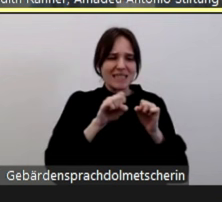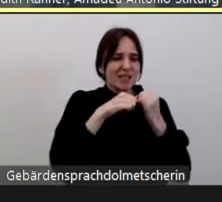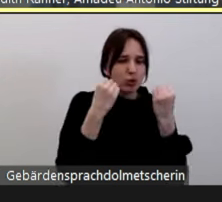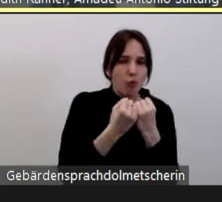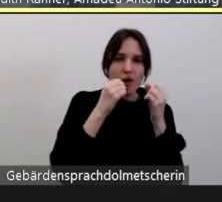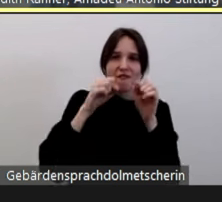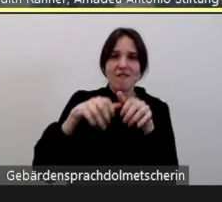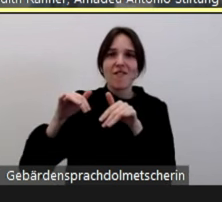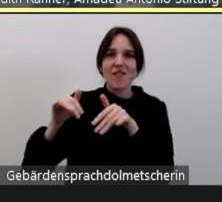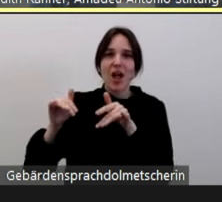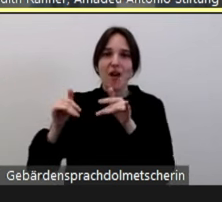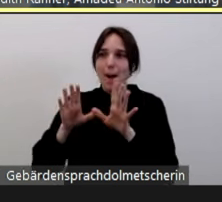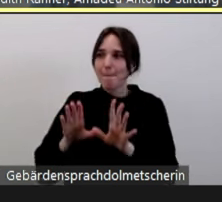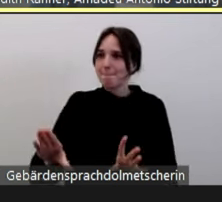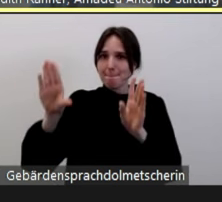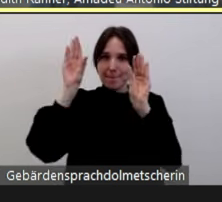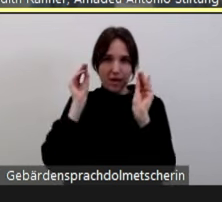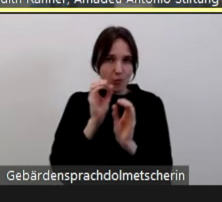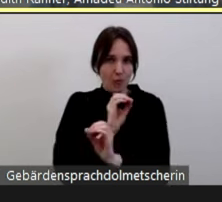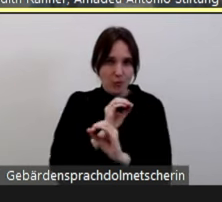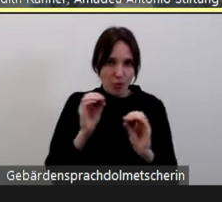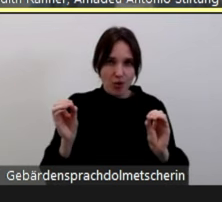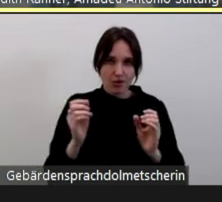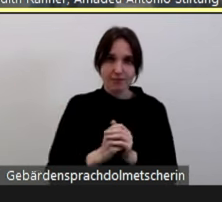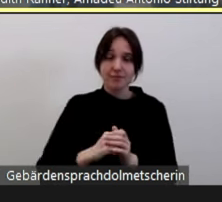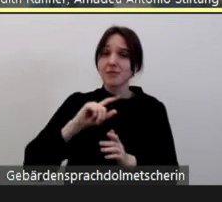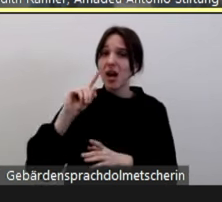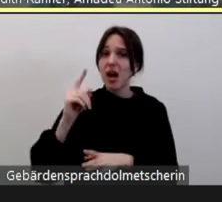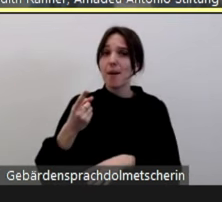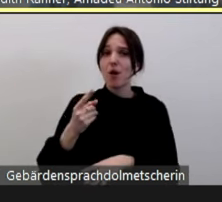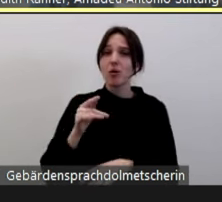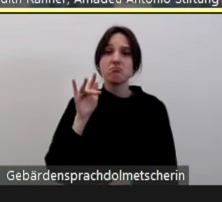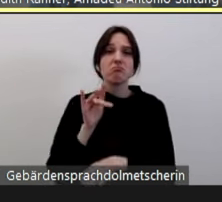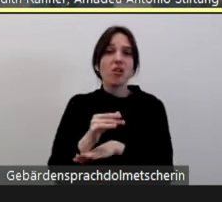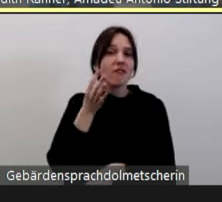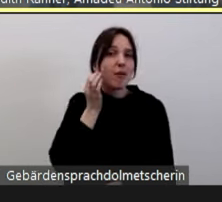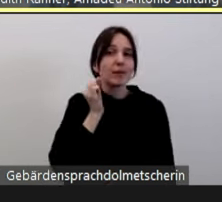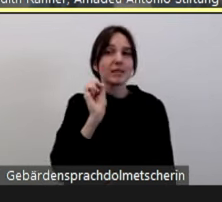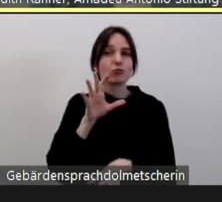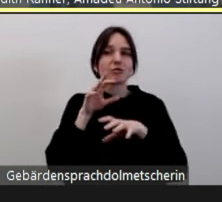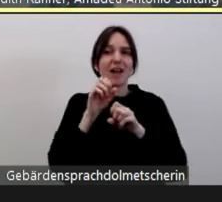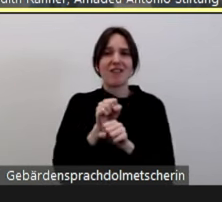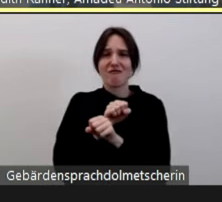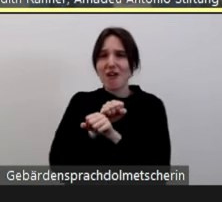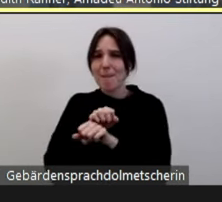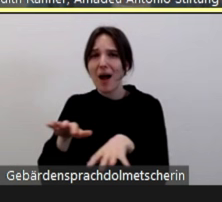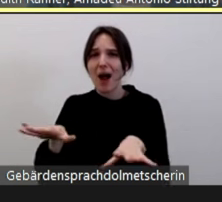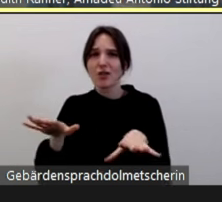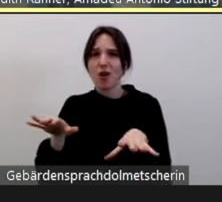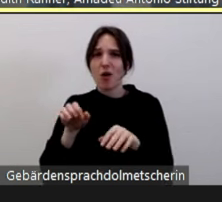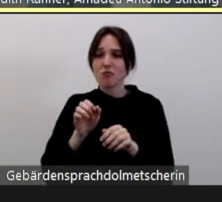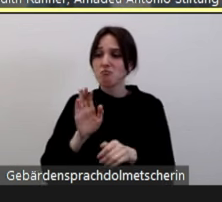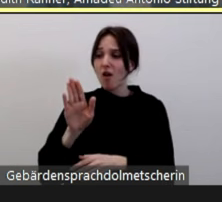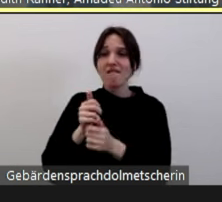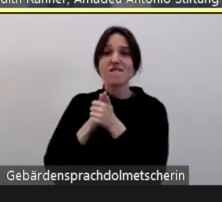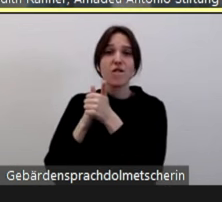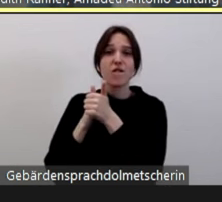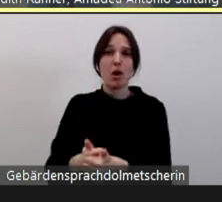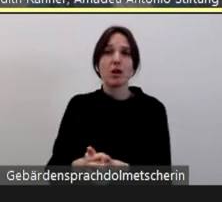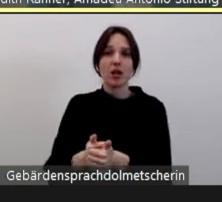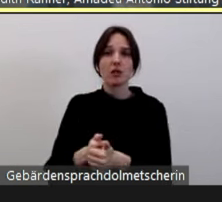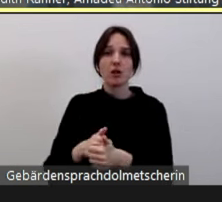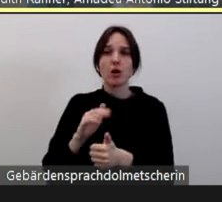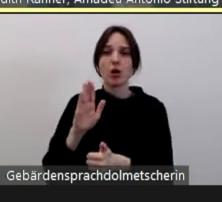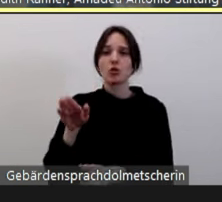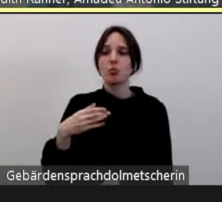und die Verbreitung und auch die Auswirkung von antifeministisch motivierten Angriffen werden einfach dramatisch unterschätzt. Wir haben von